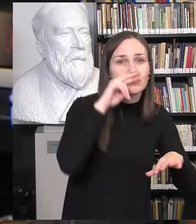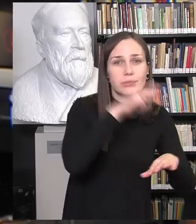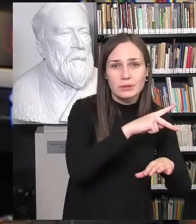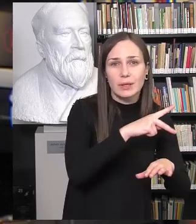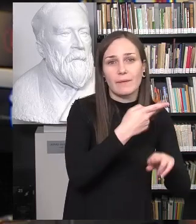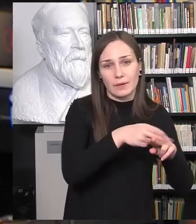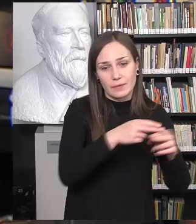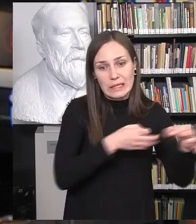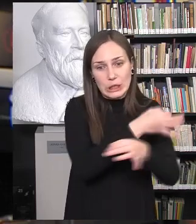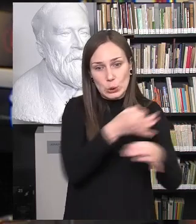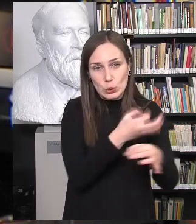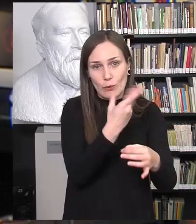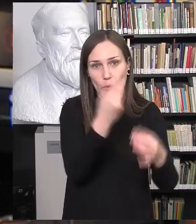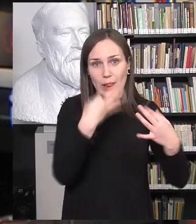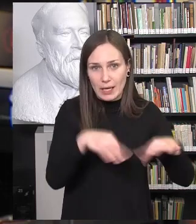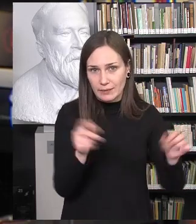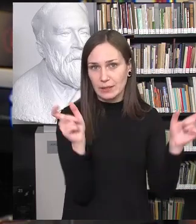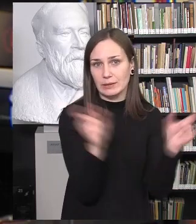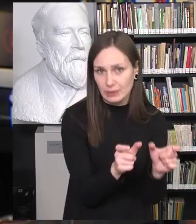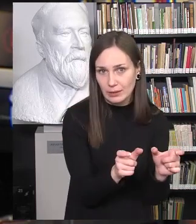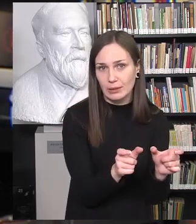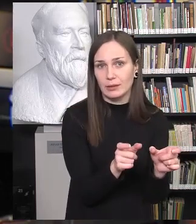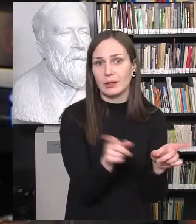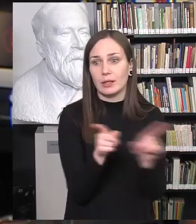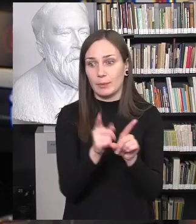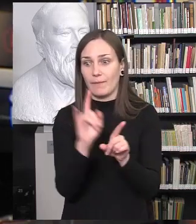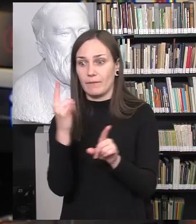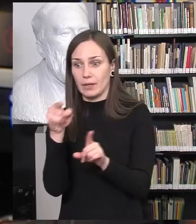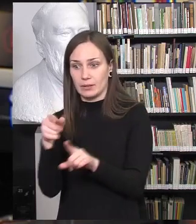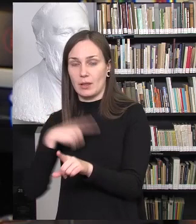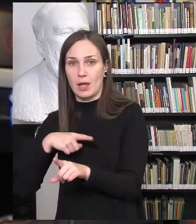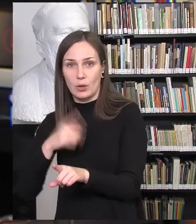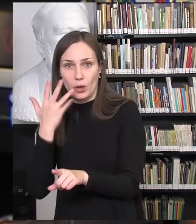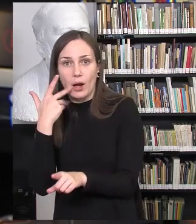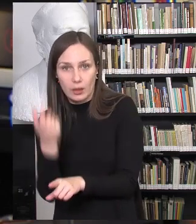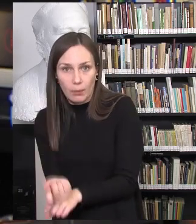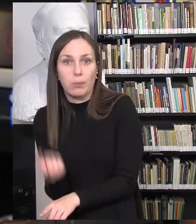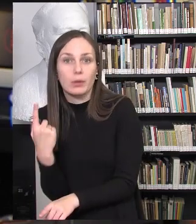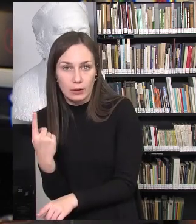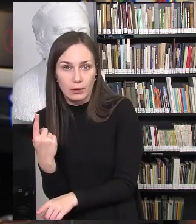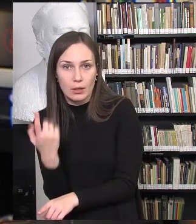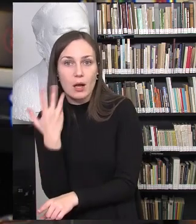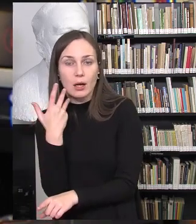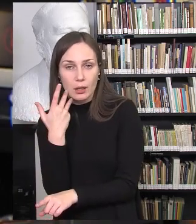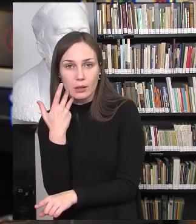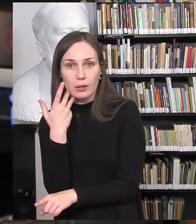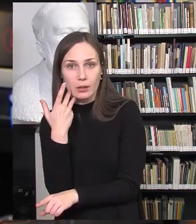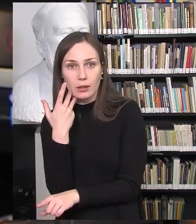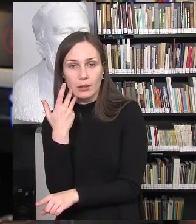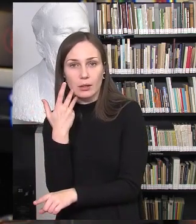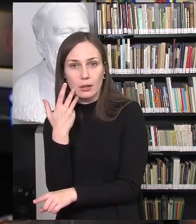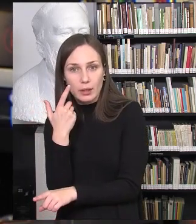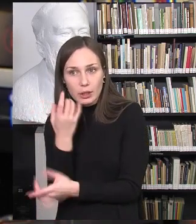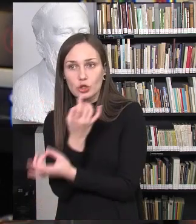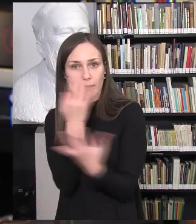diskusijų nuomonių laisvė, o kita vertus, na, tai ir tas vaikas laukia, kada čia tas ateis laikas, kai jau jam bus